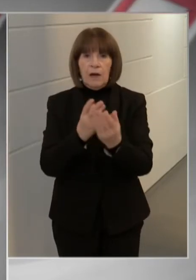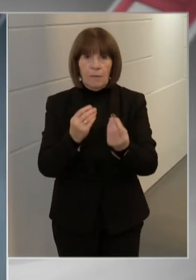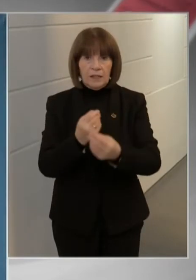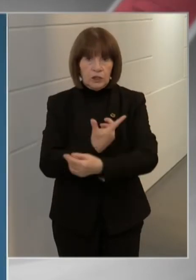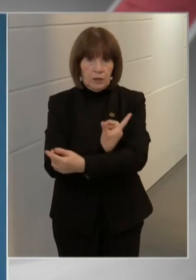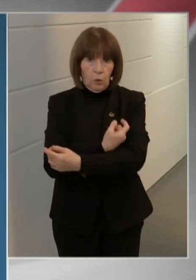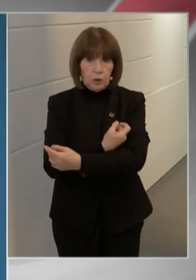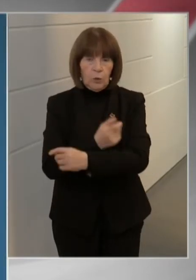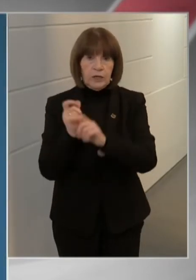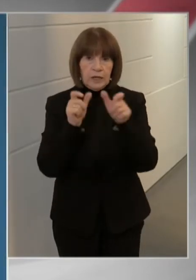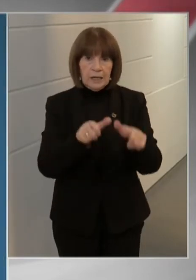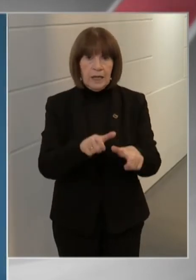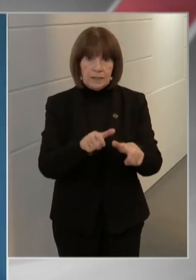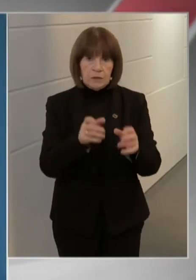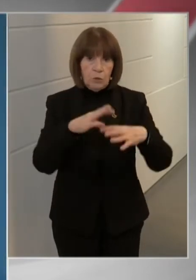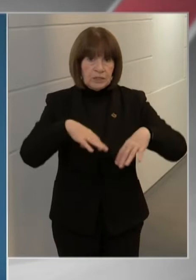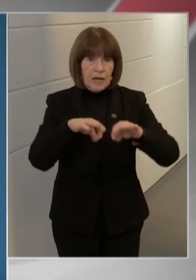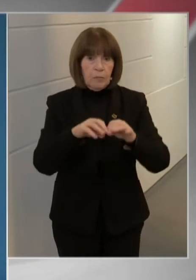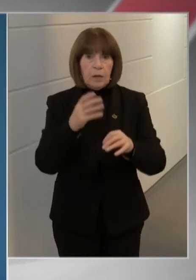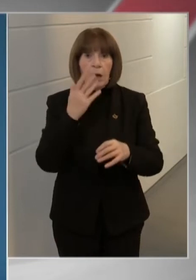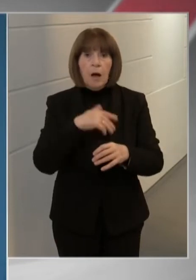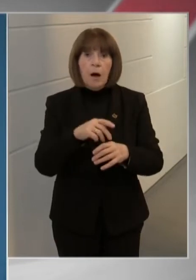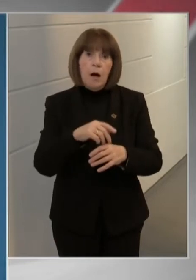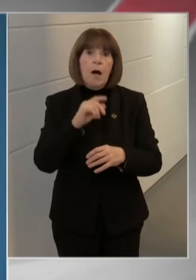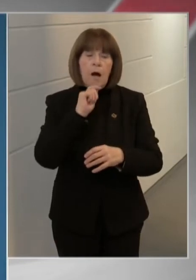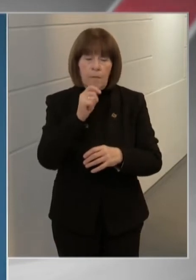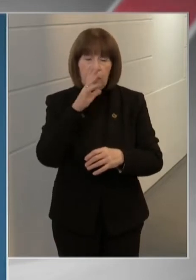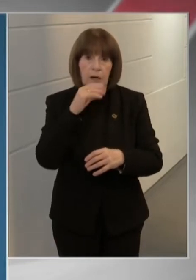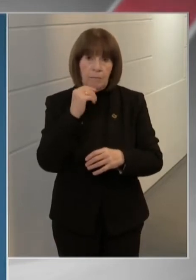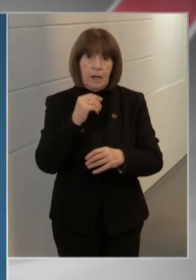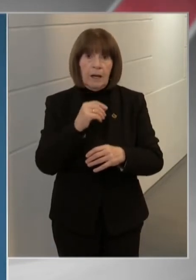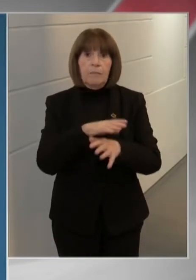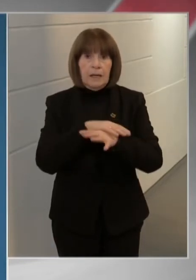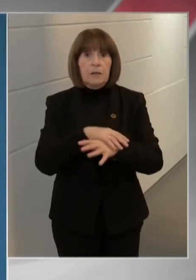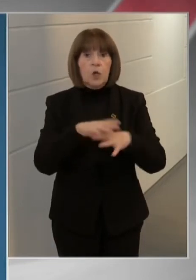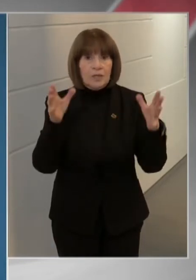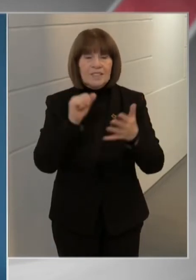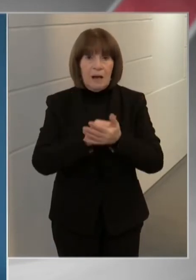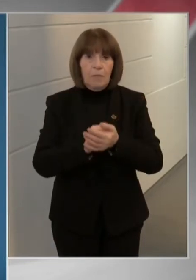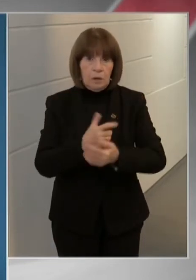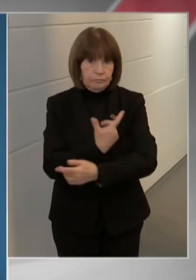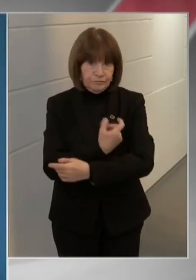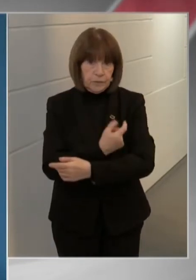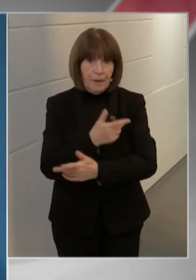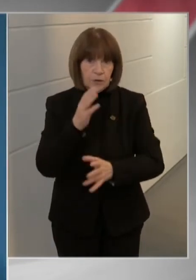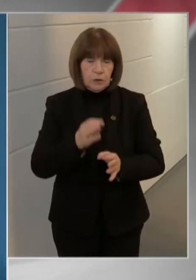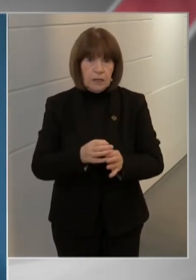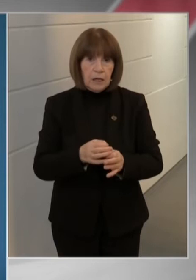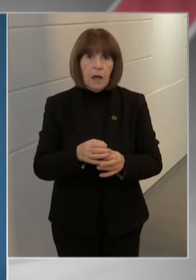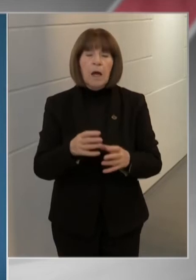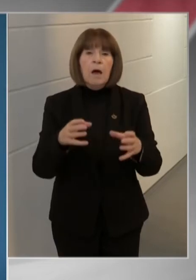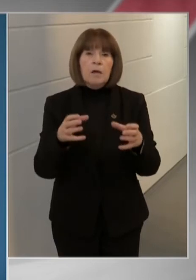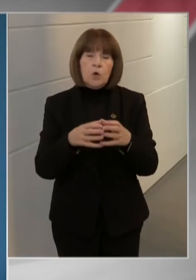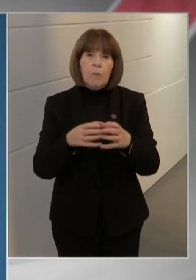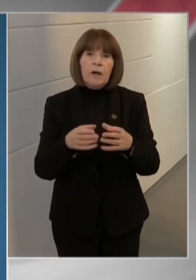vendéglátóegységekre vonatkozó korlátozásokon, addig azonban a tulajdonosok türelmét kérik. Amint lehetséges, az operatív törzs